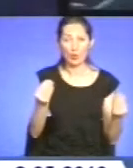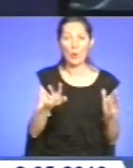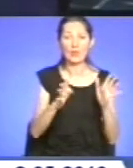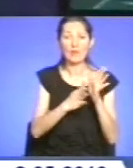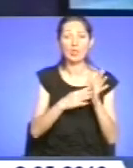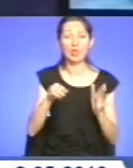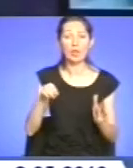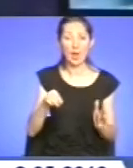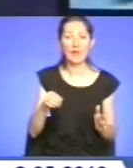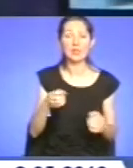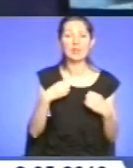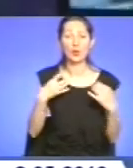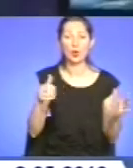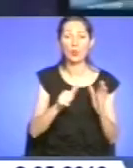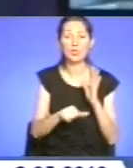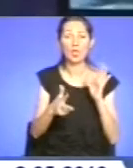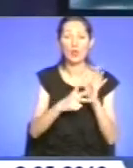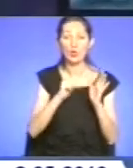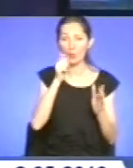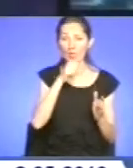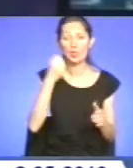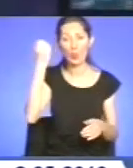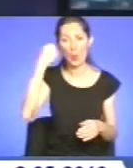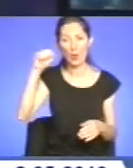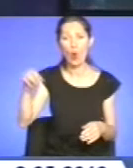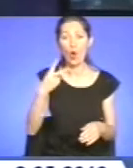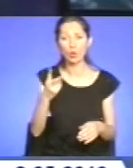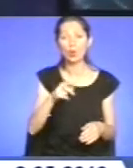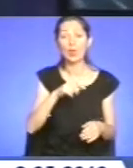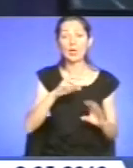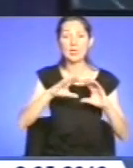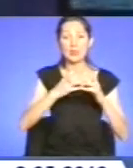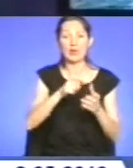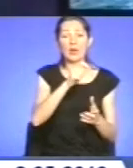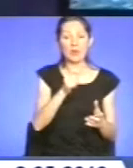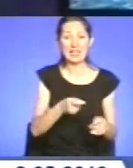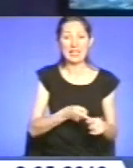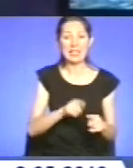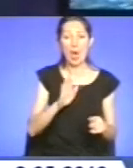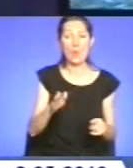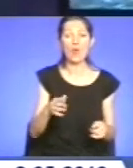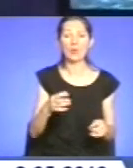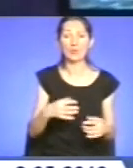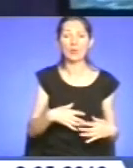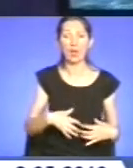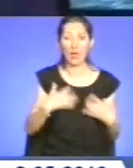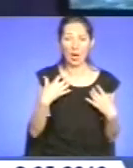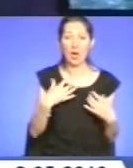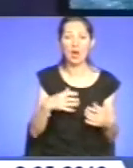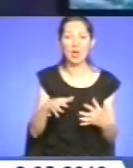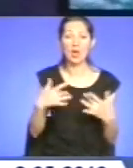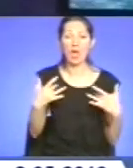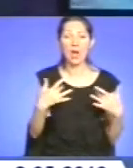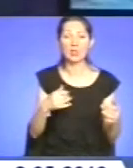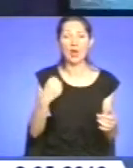травня святкуємо 68-му річницю перемоги у Другій світовій війні. Це був найкривавіший театр воєнних дій.